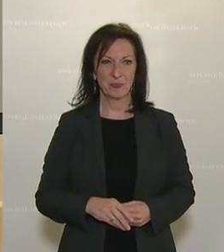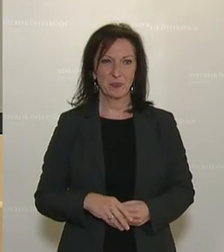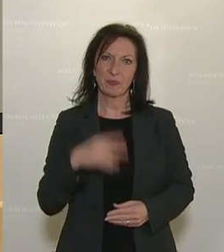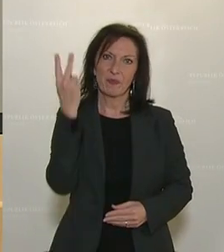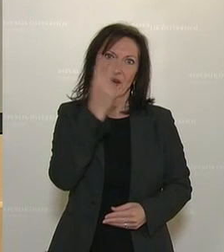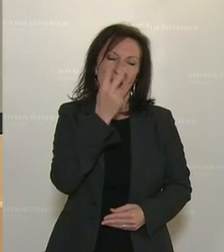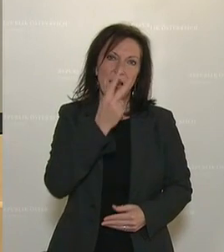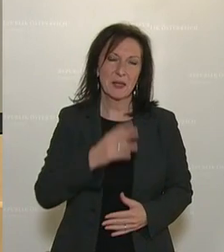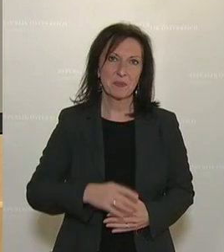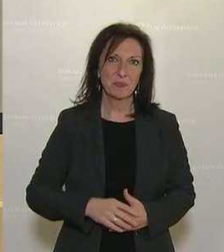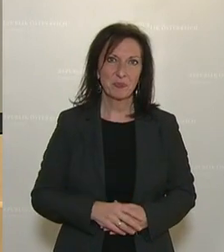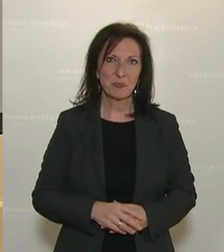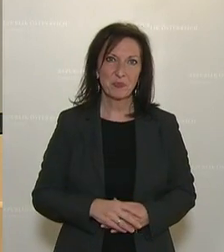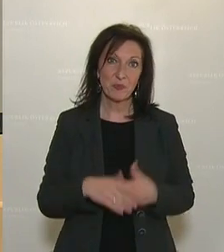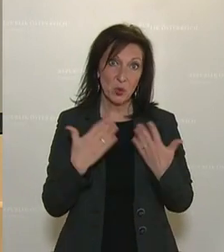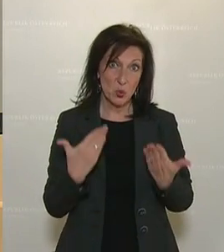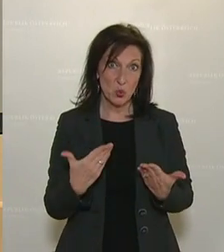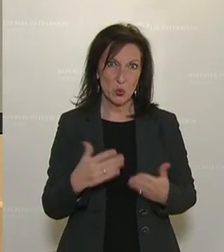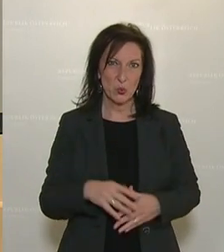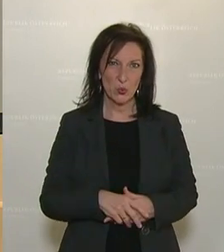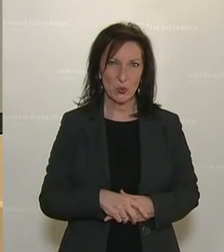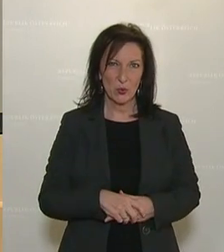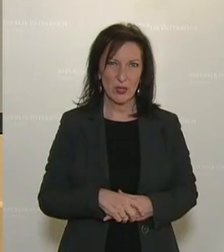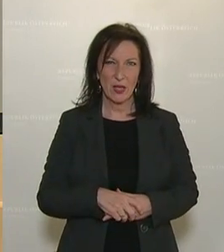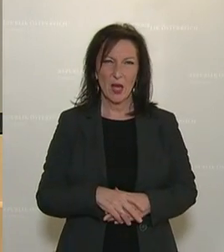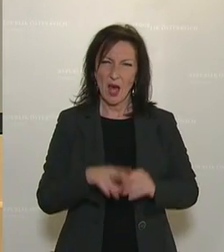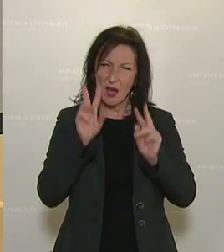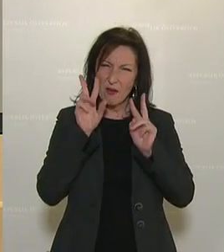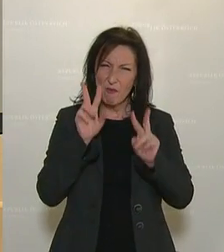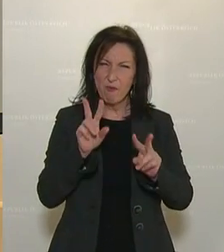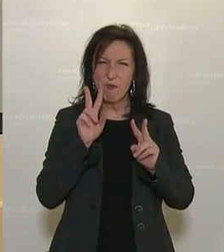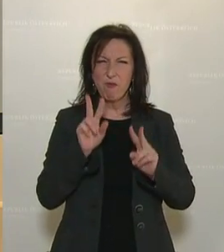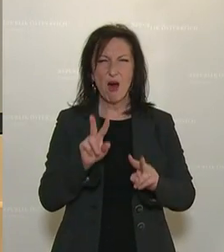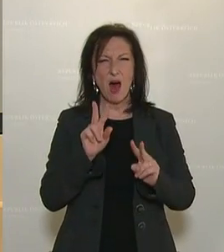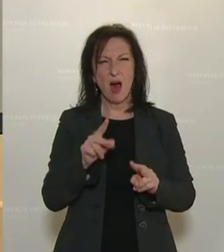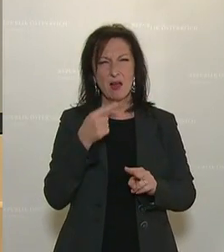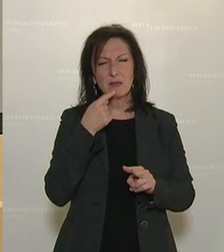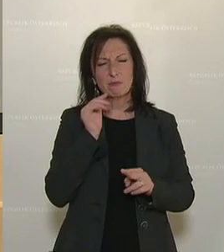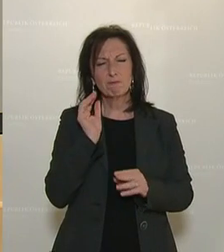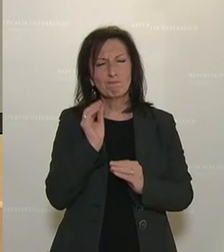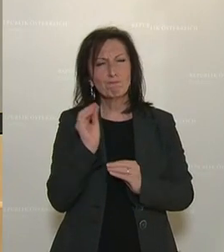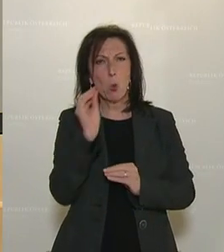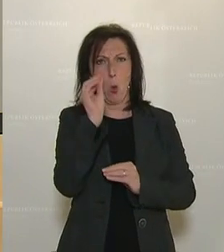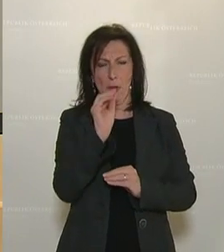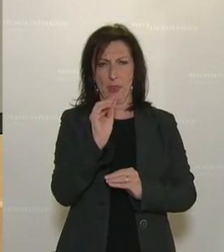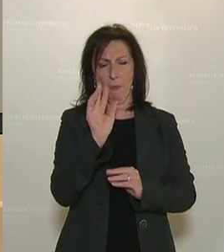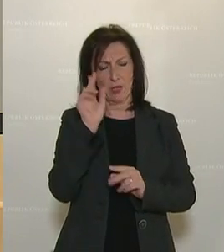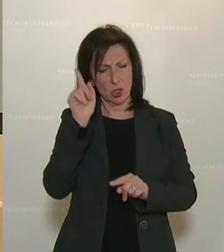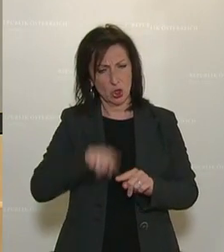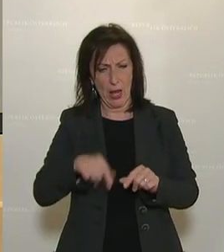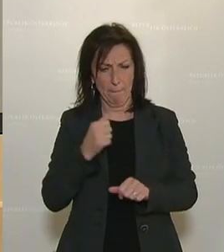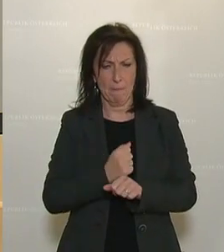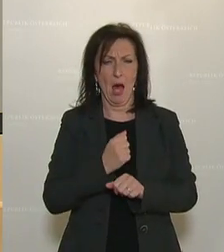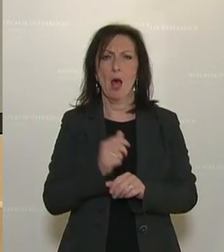so gestaltet ist, es schwer unter der Gürtellinie ist oder dass es einem dem Vorwurf eines Verbrechens